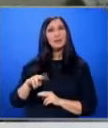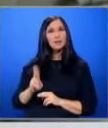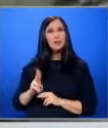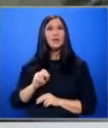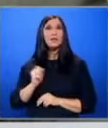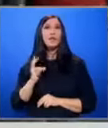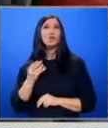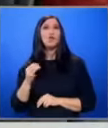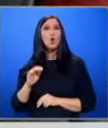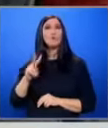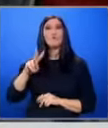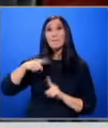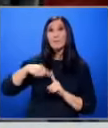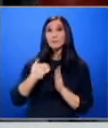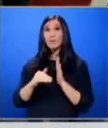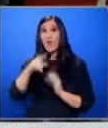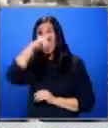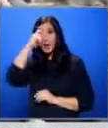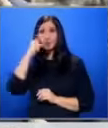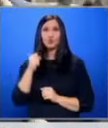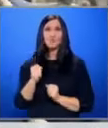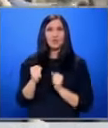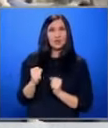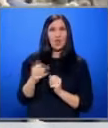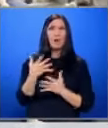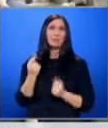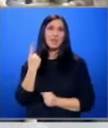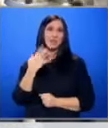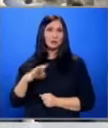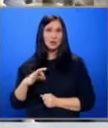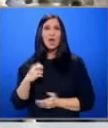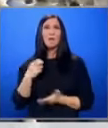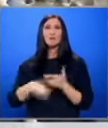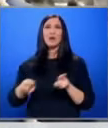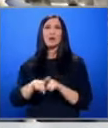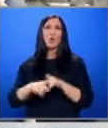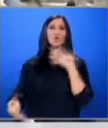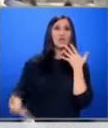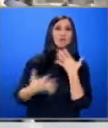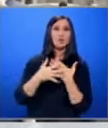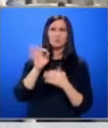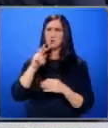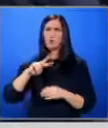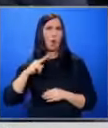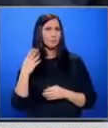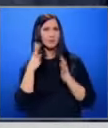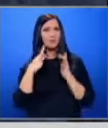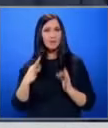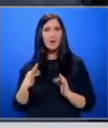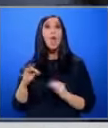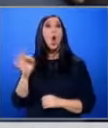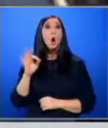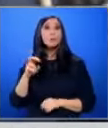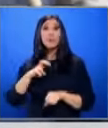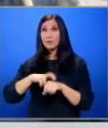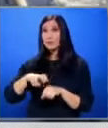НОЙ. Два месеца и половина лятото ме държаха без стотинка. Просто сме каторжните и никой не обръща внимание. Омбудсмана